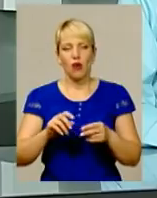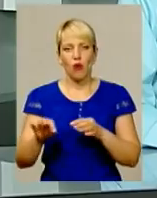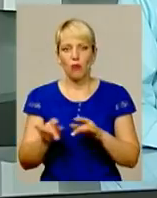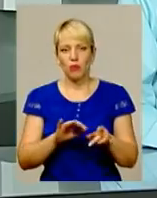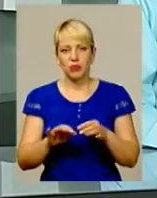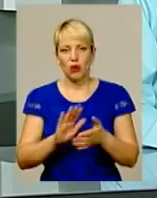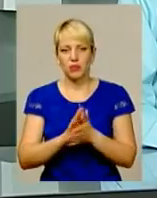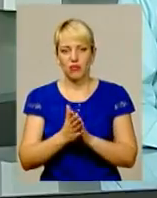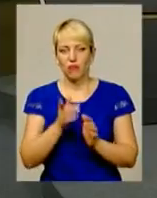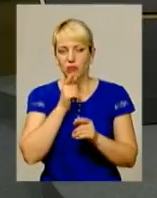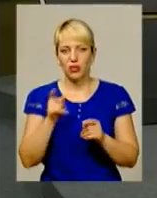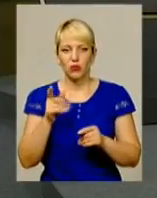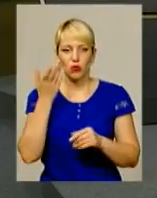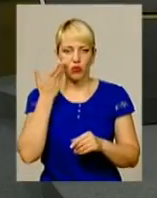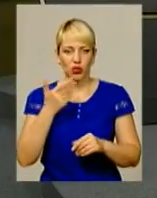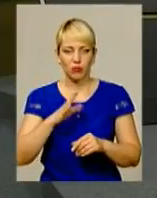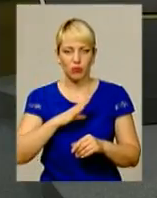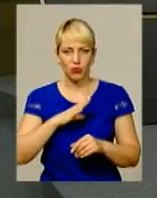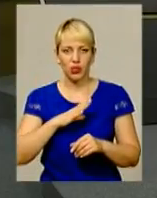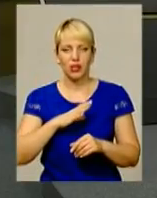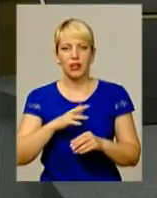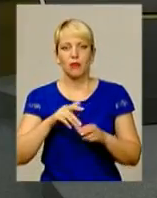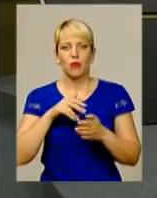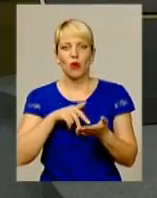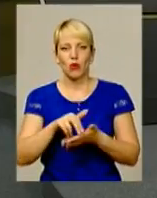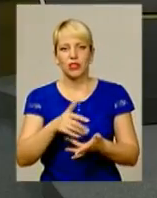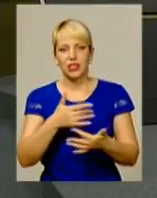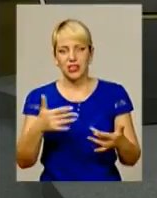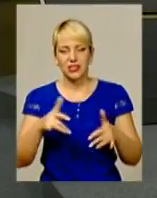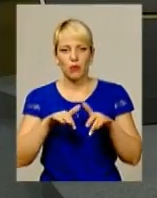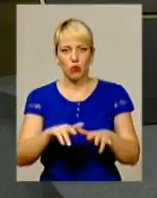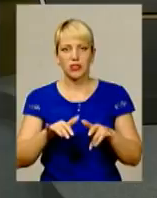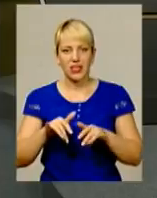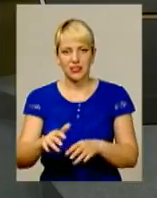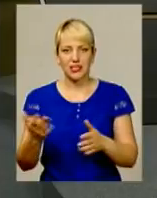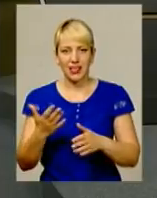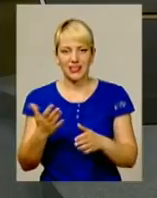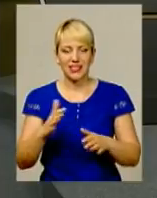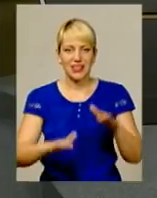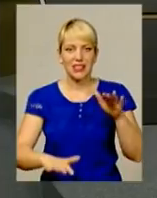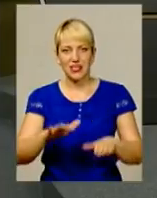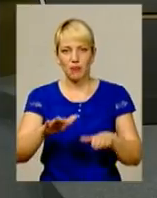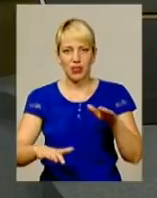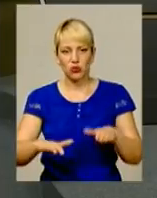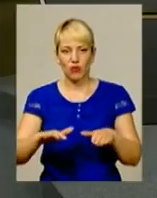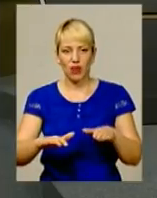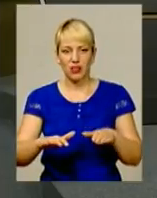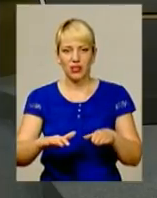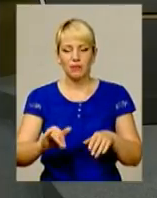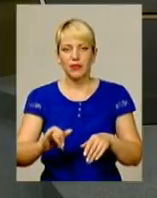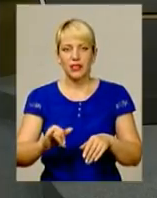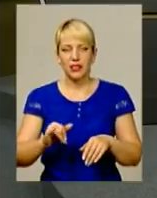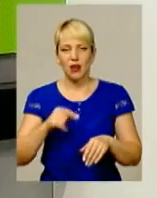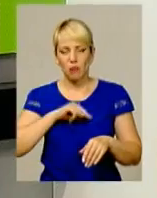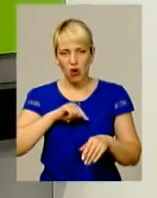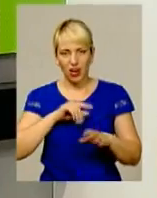період, коли були певні виклики, коли проходили різного роду процеси, які дестабілізували, і моральний клімат